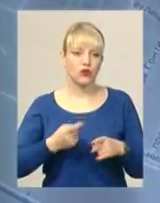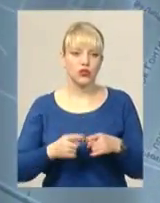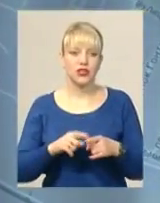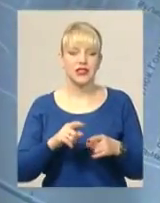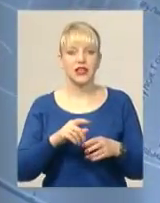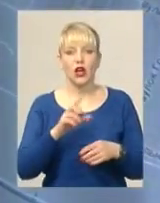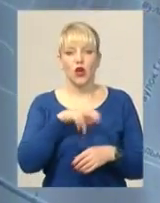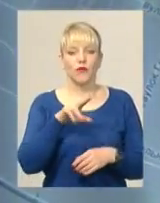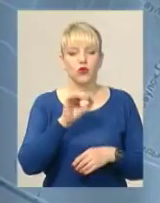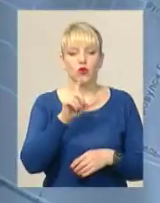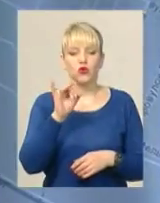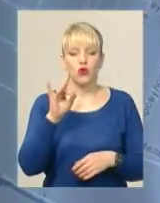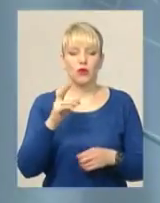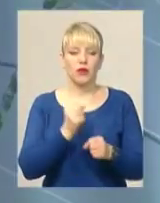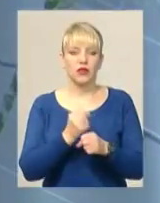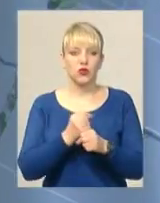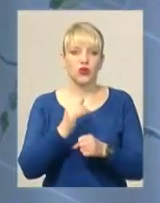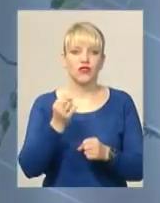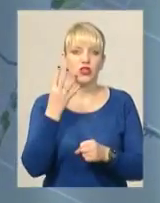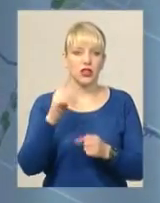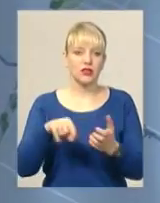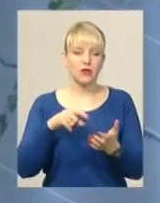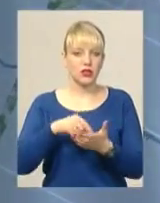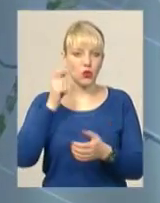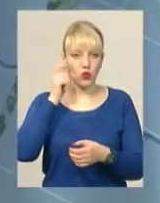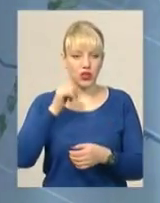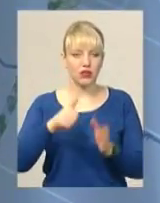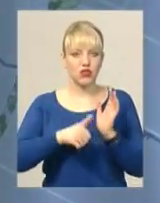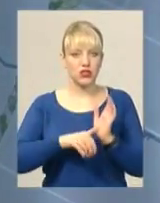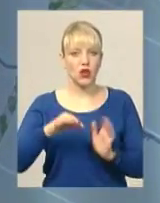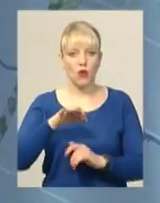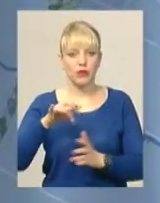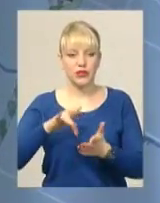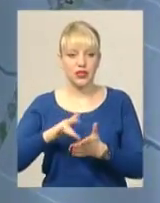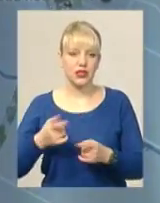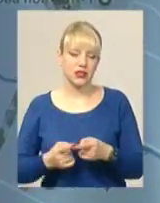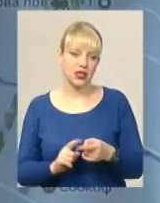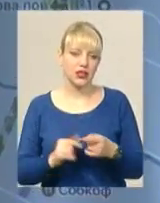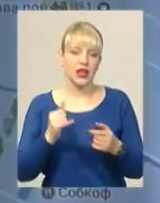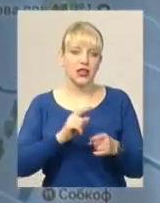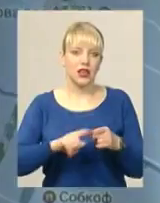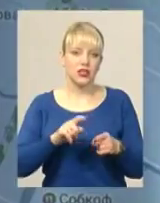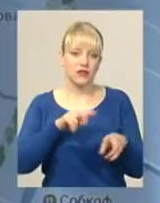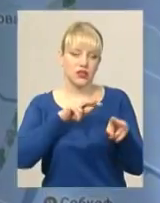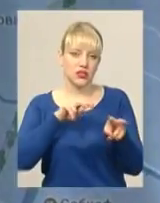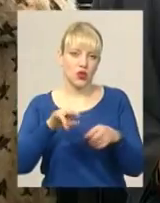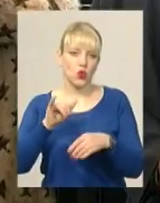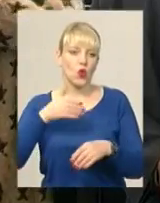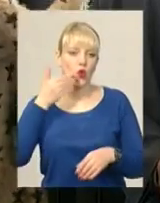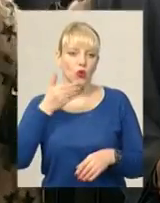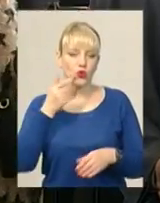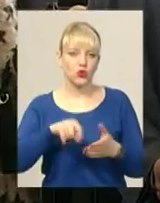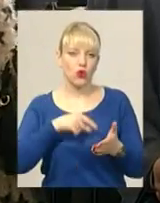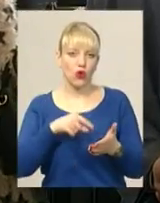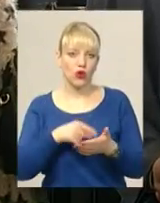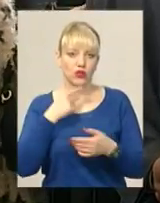14 містах України, зокрема й у шести обласних центрах. Найшвидше за три місяці запровадили систему стеження в Ужгороді, каже представник